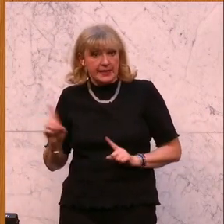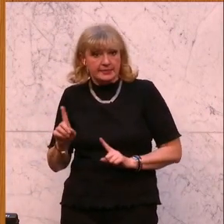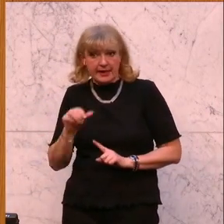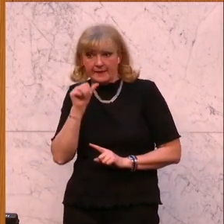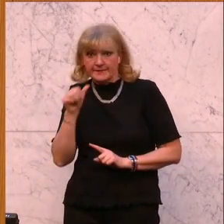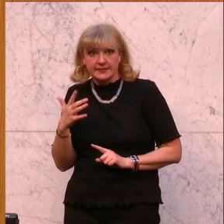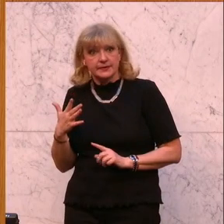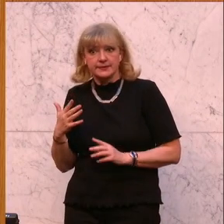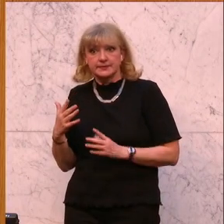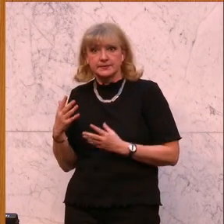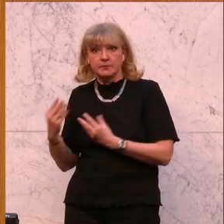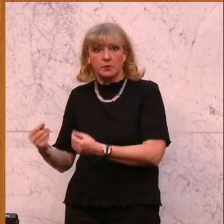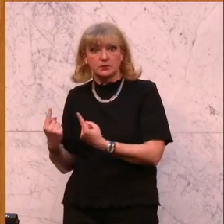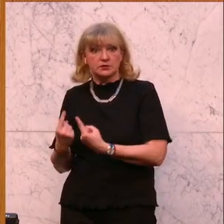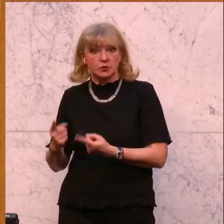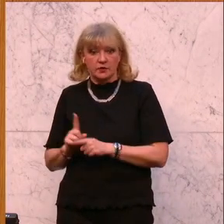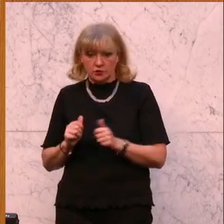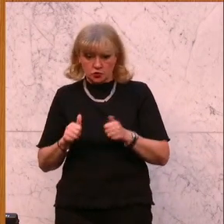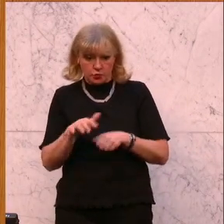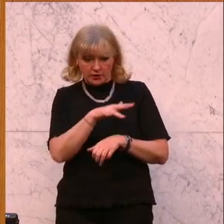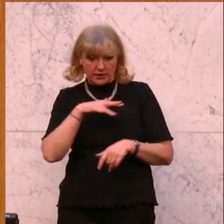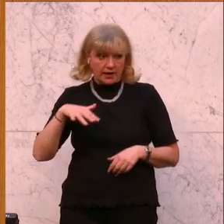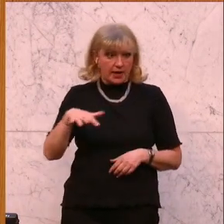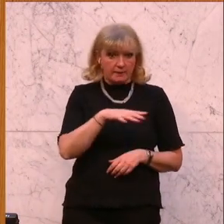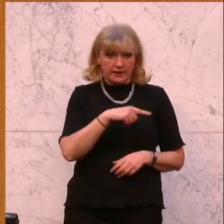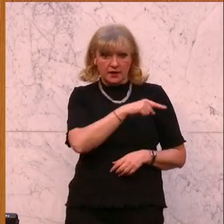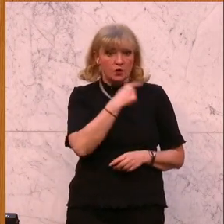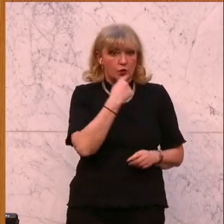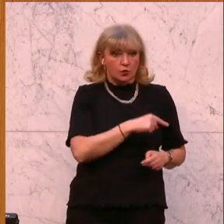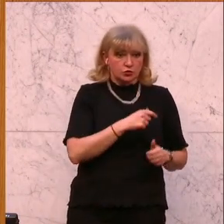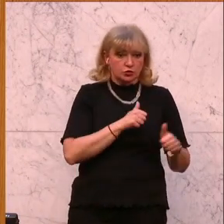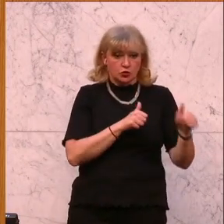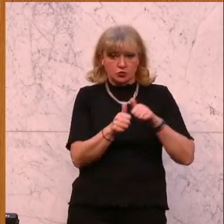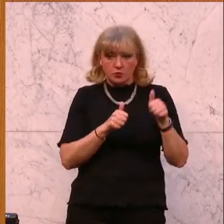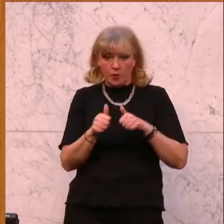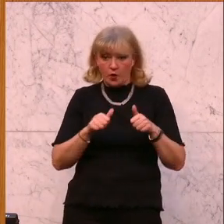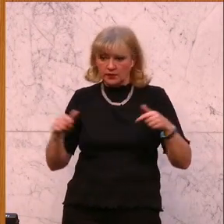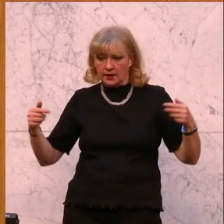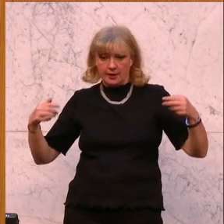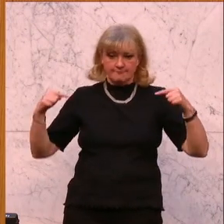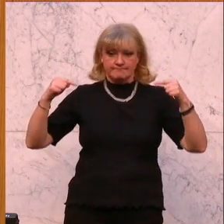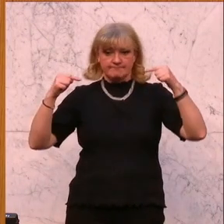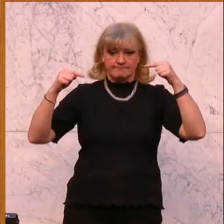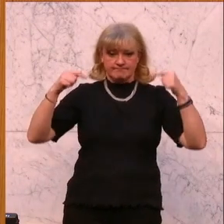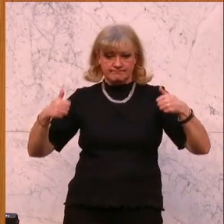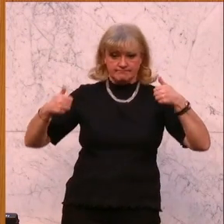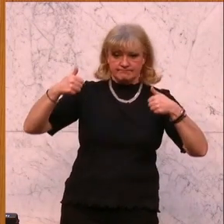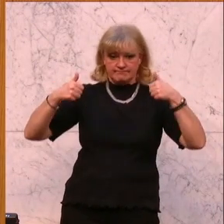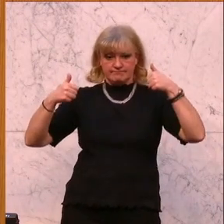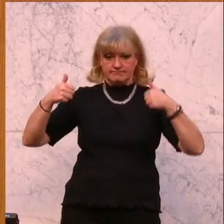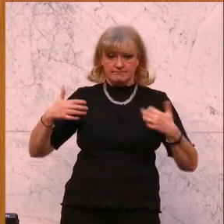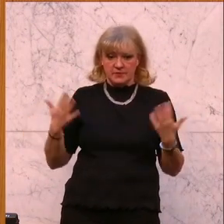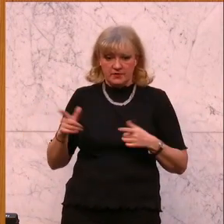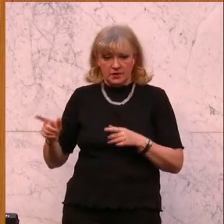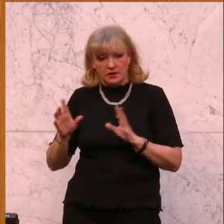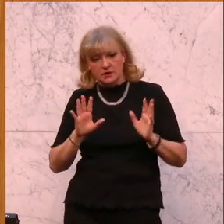kommen, sich auf sportlicher Ebene mit russischen Athletinnen und Athleten messen zu müssen, die Angehörige